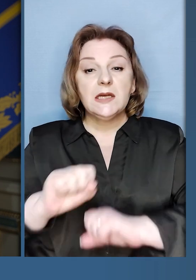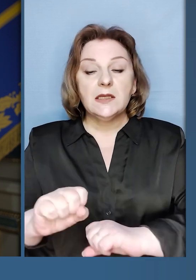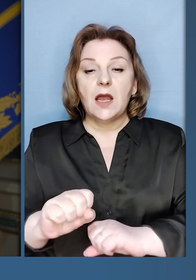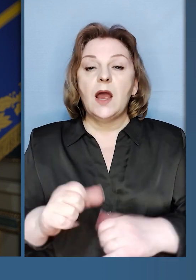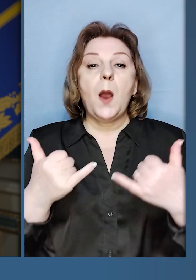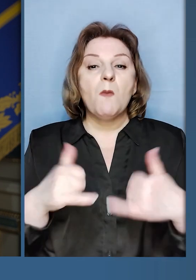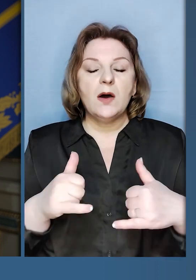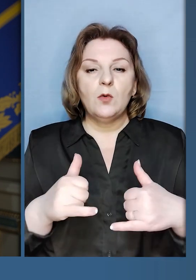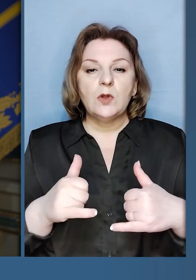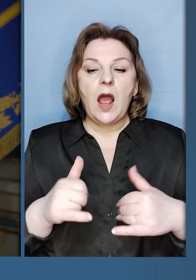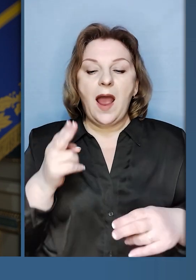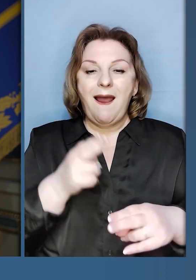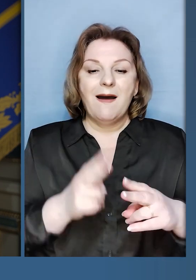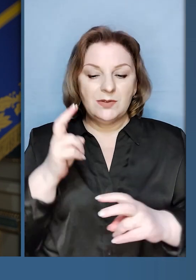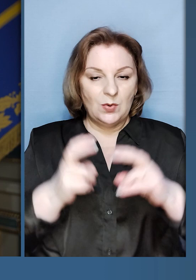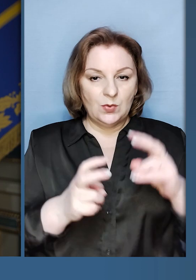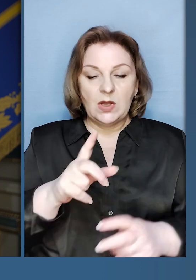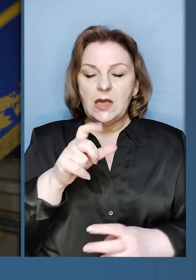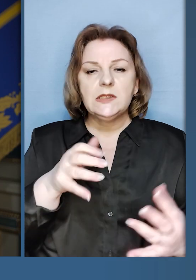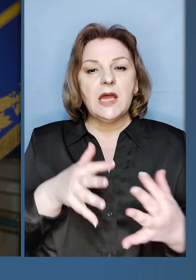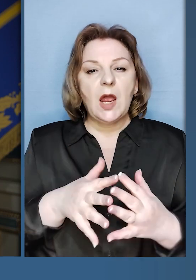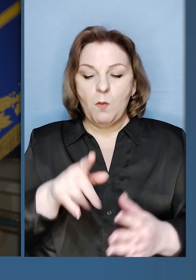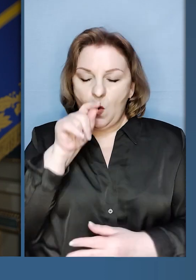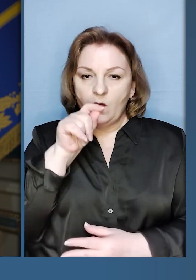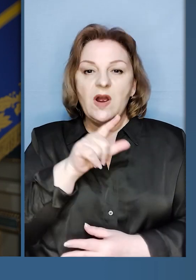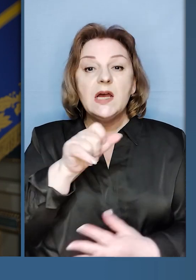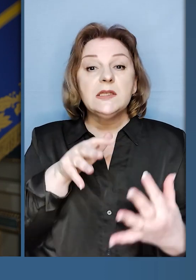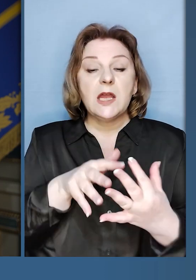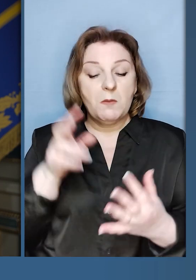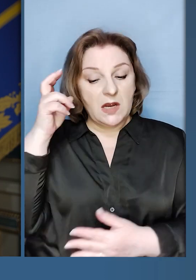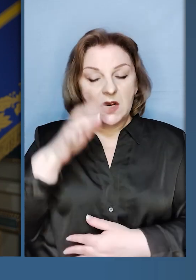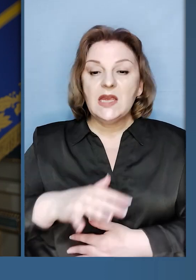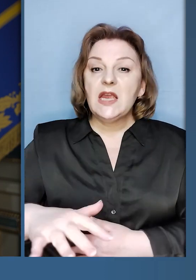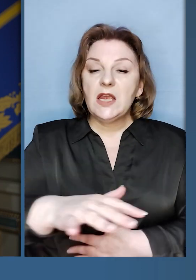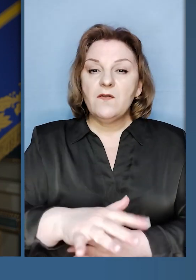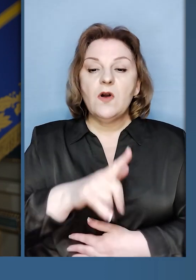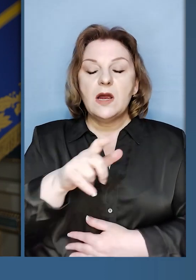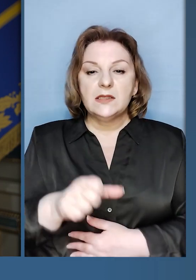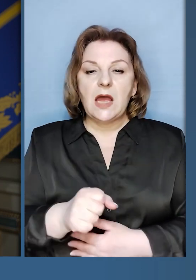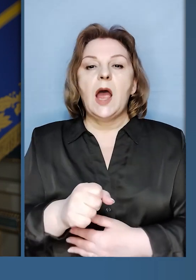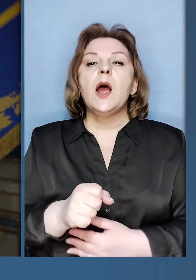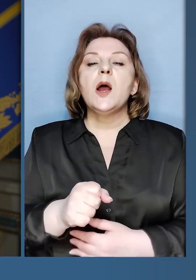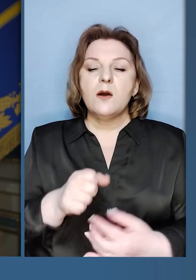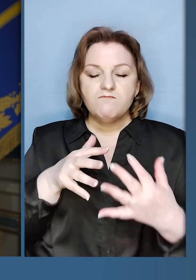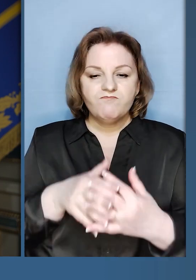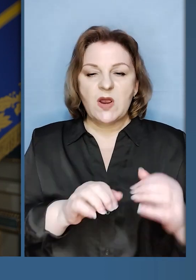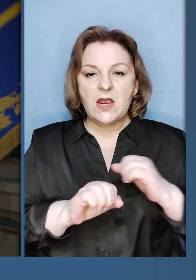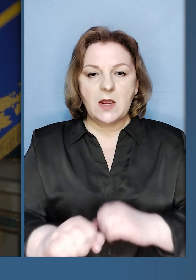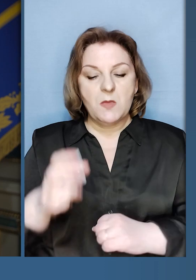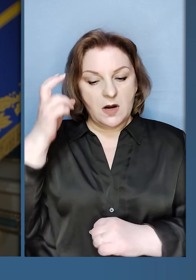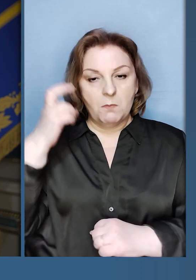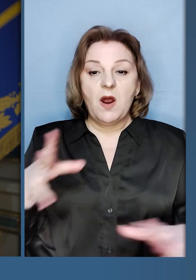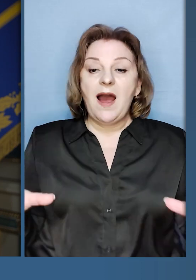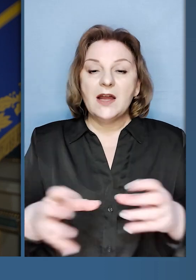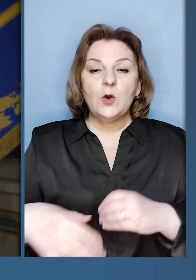захист Маріуполя і Азовсталі, за бої на Луганщині, за бої на Київщині, за битву за Київ.